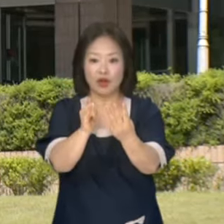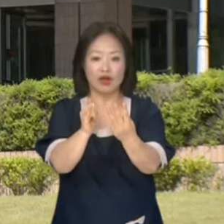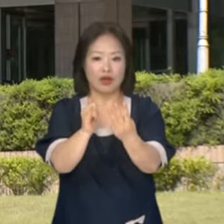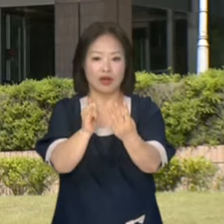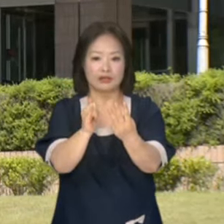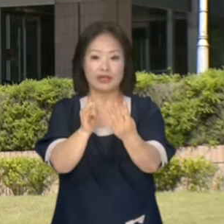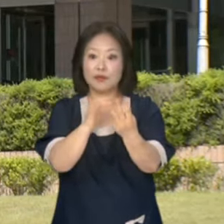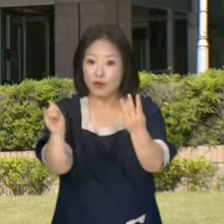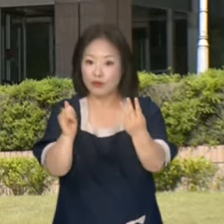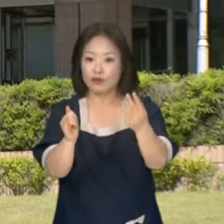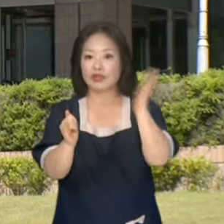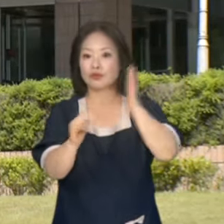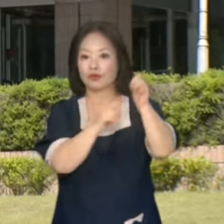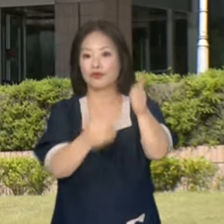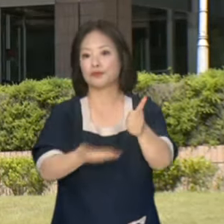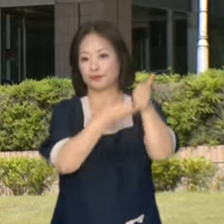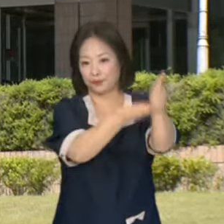제청하게 됩니다.